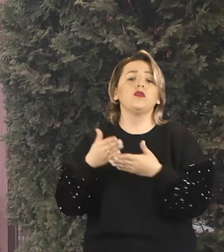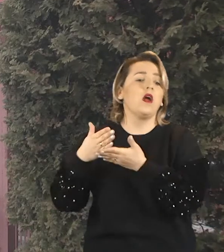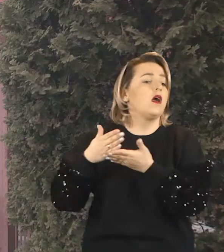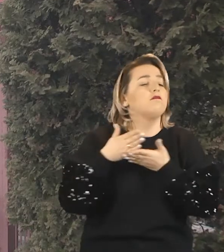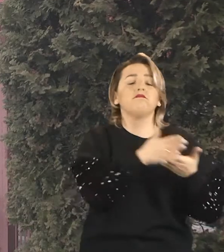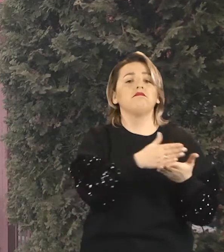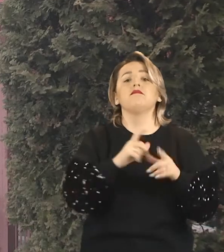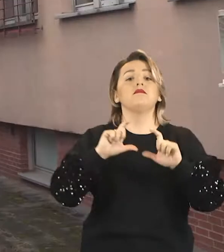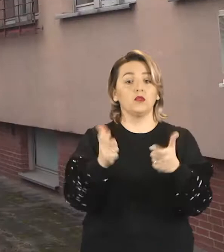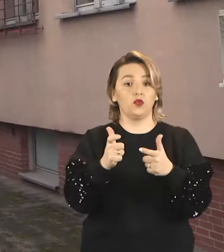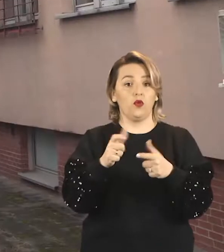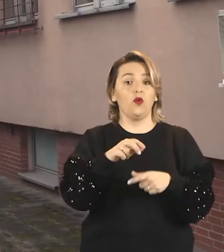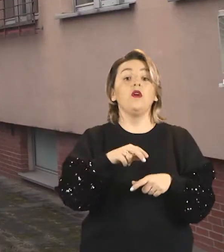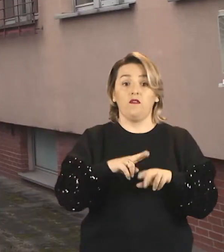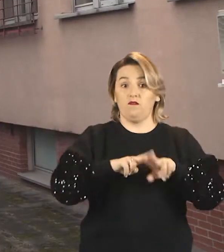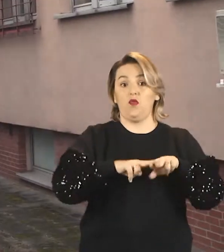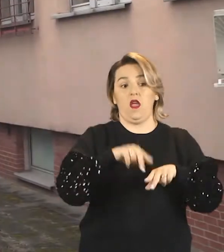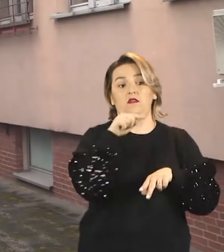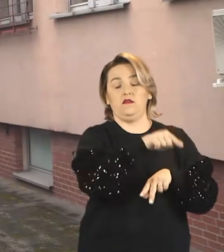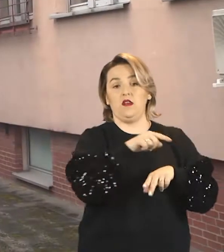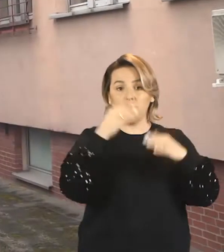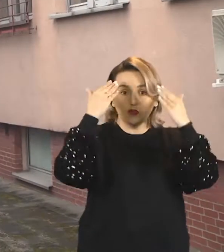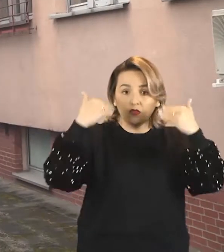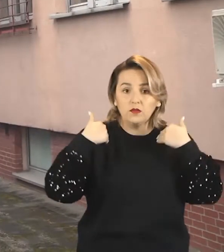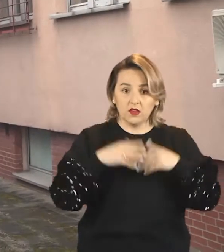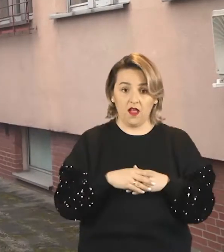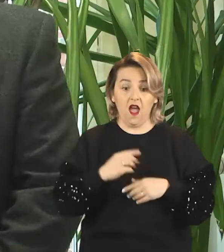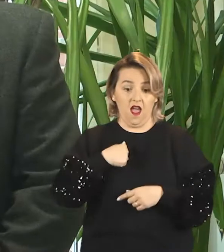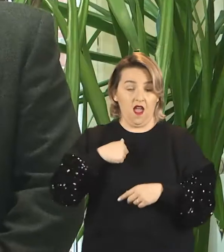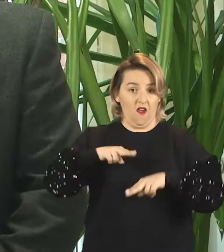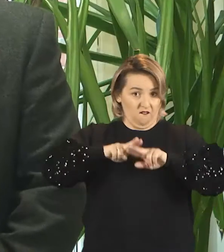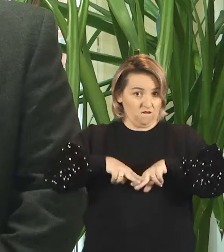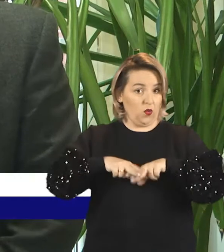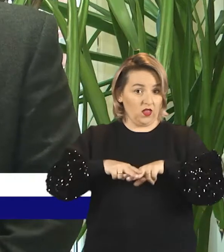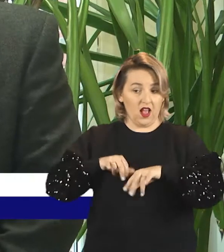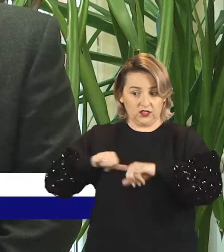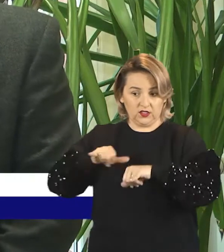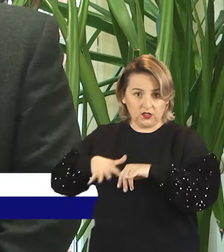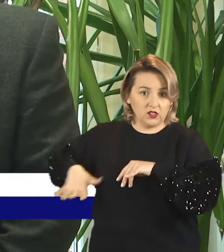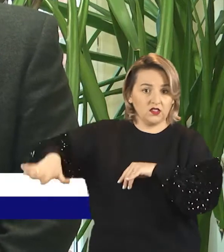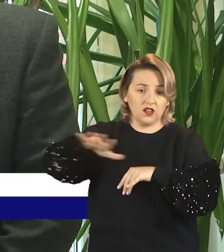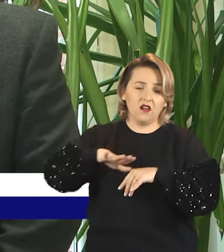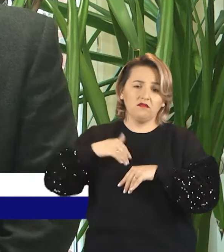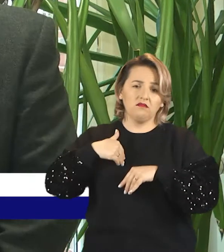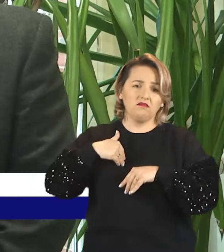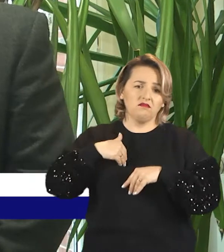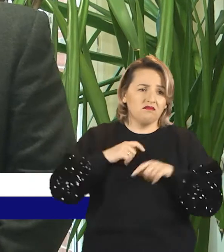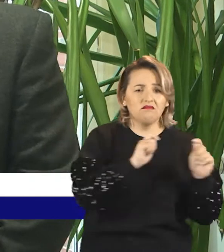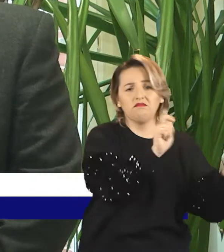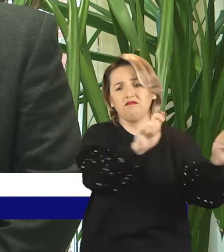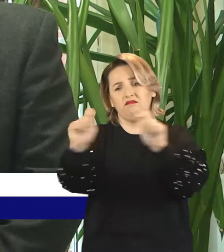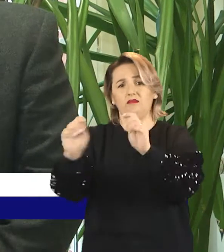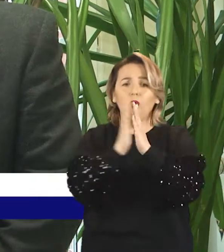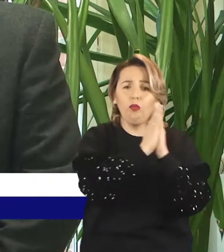której można przekazać swój datek, jest Fundacja na Rzecz Szpitala Rejonowego. W imieniu fundatorów i zarządu fundacji zwracam się do